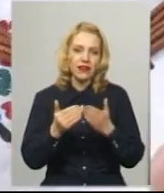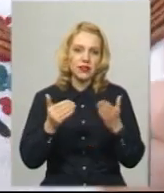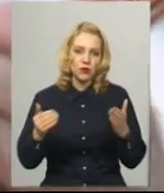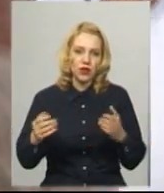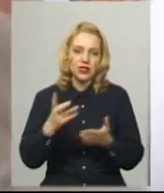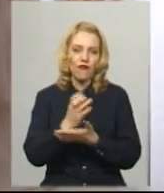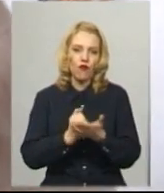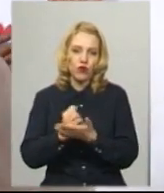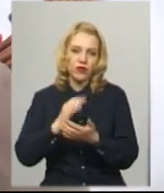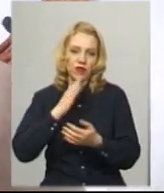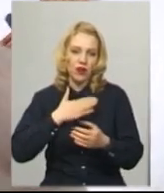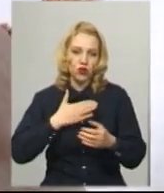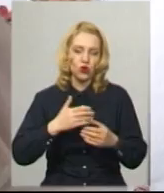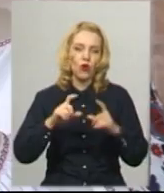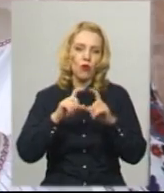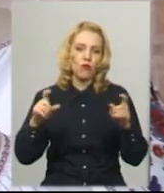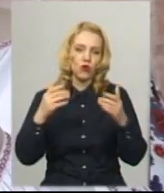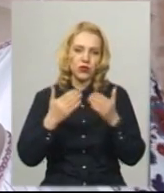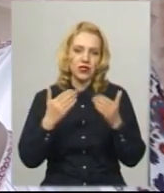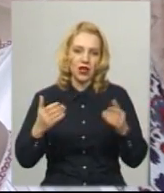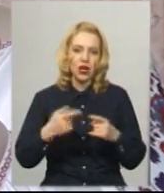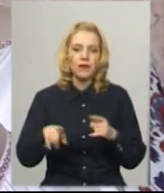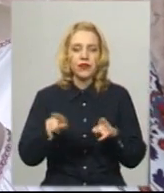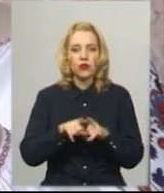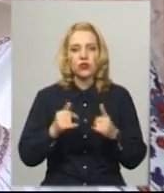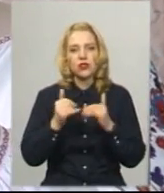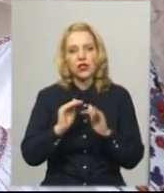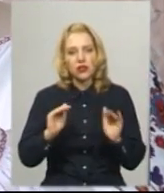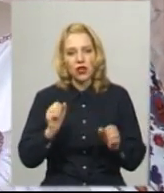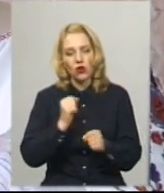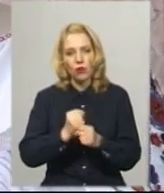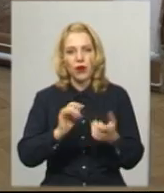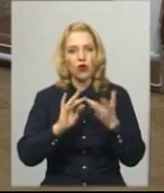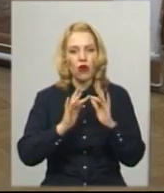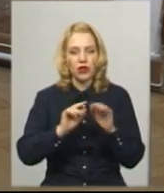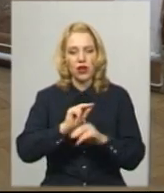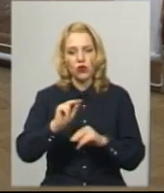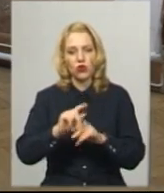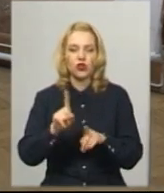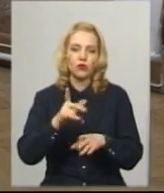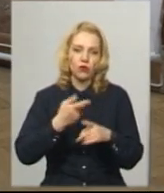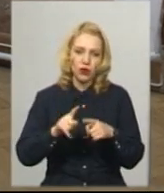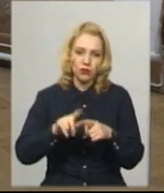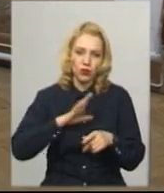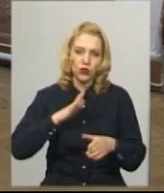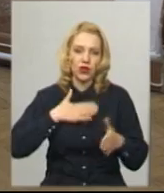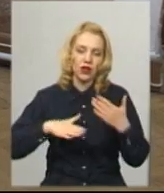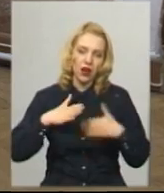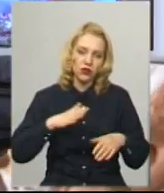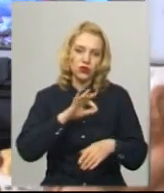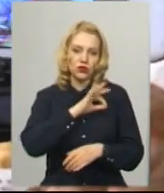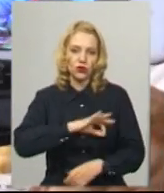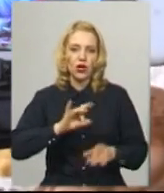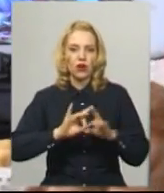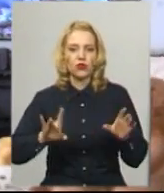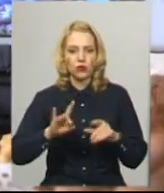молодшу аудиторію. І також записують для них онлайн-уроки, аби було і з радістю, і з користю, розповідає завідувачка науково-просвітницького